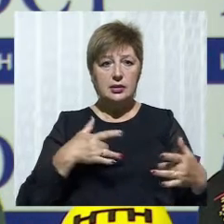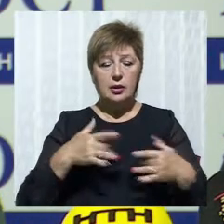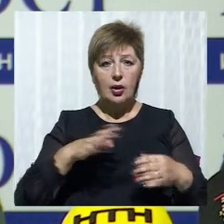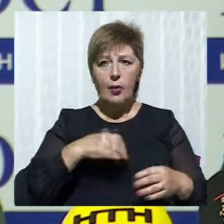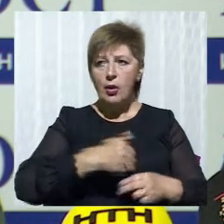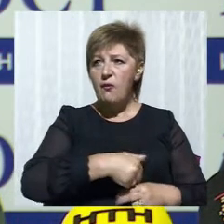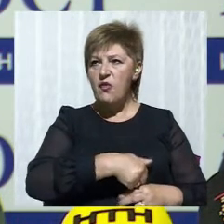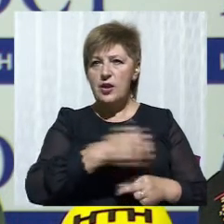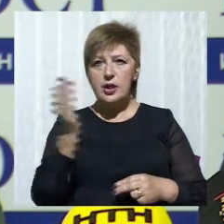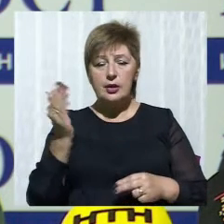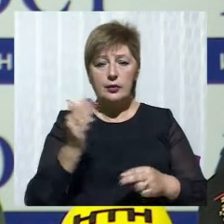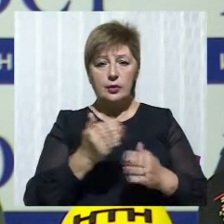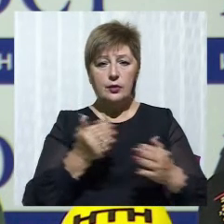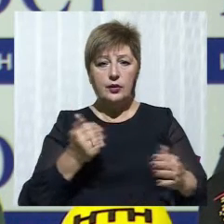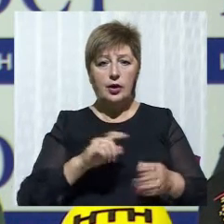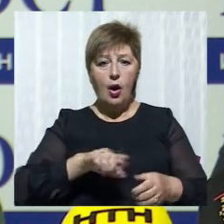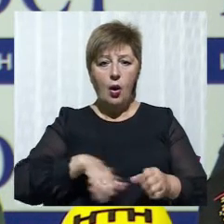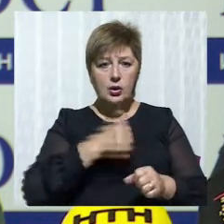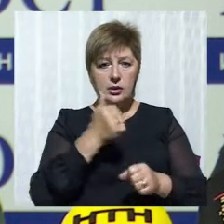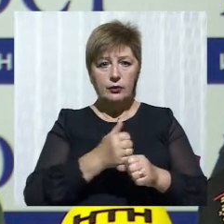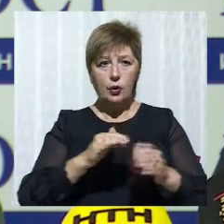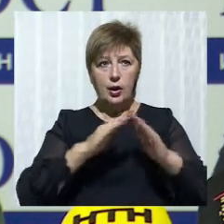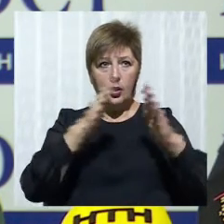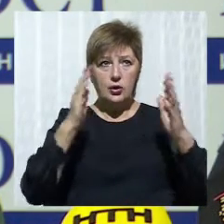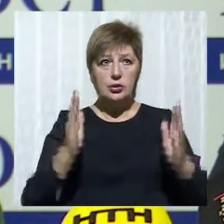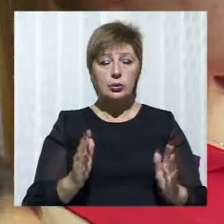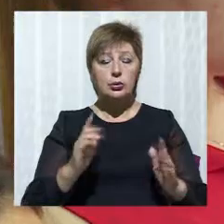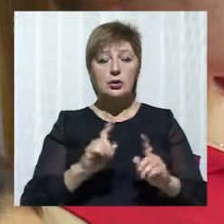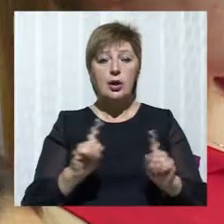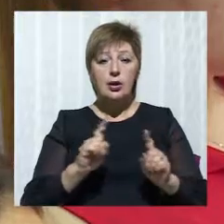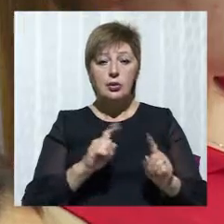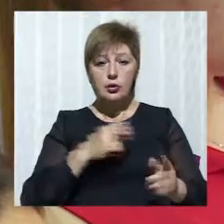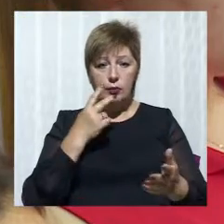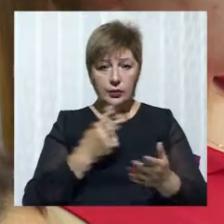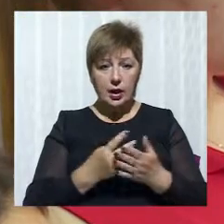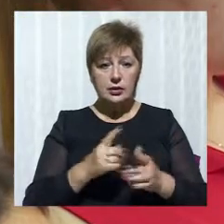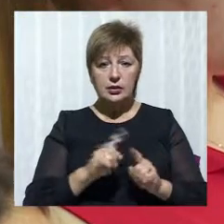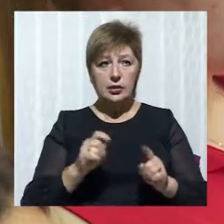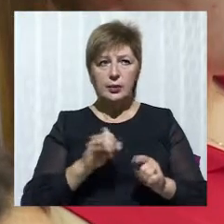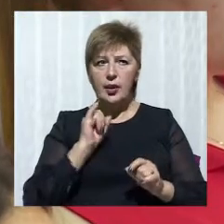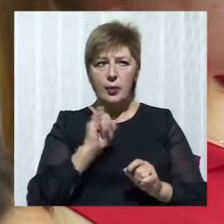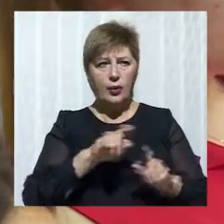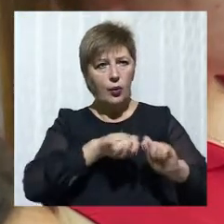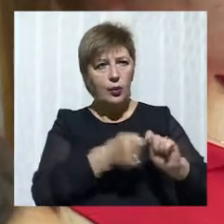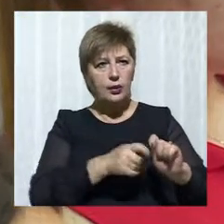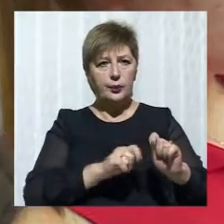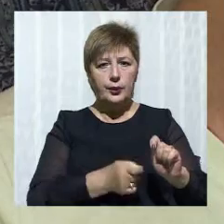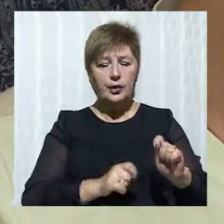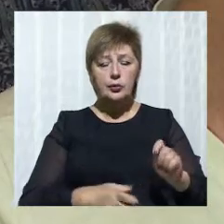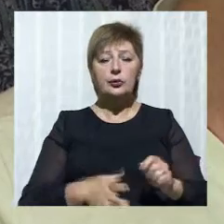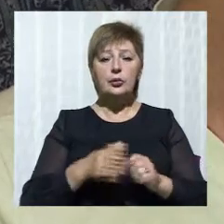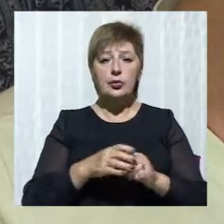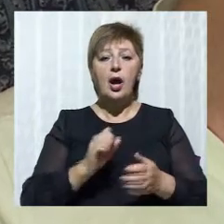було відірвано від основної конструкції, що вказує на неналежне кріплення цієї